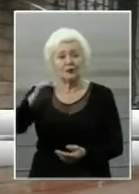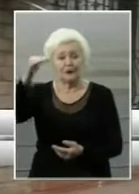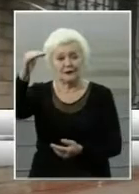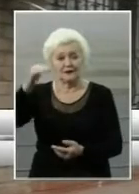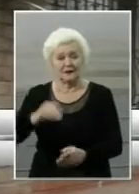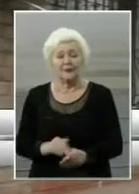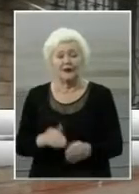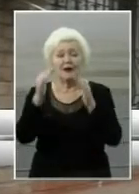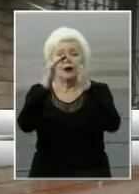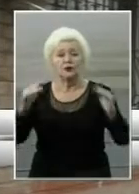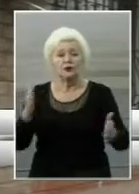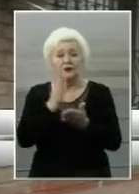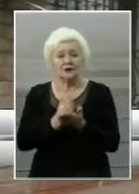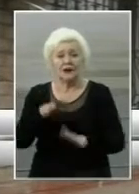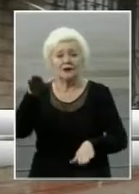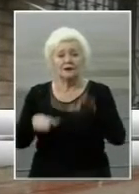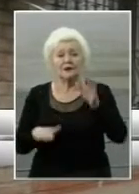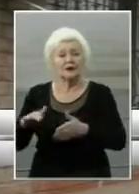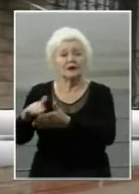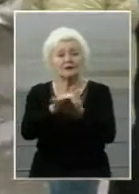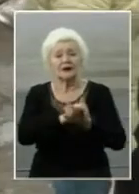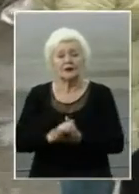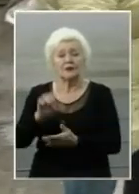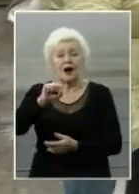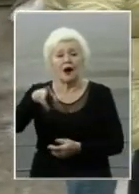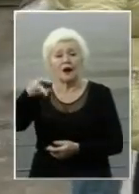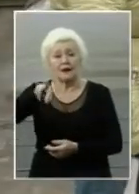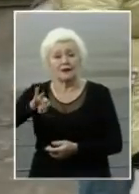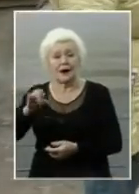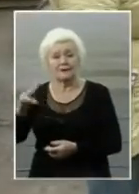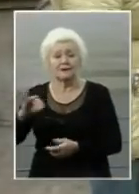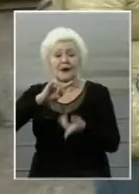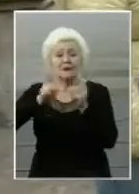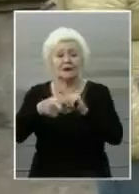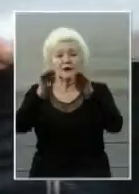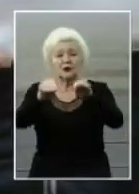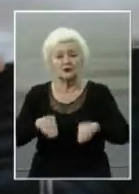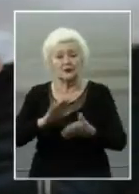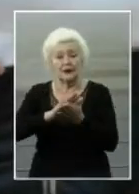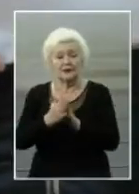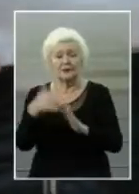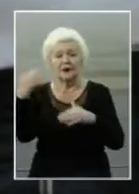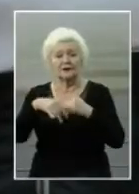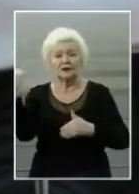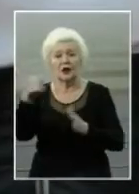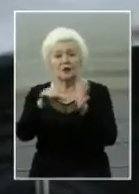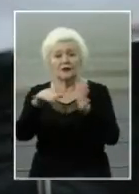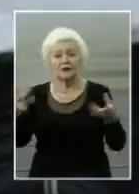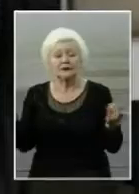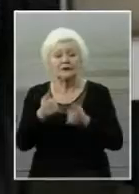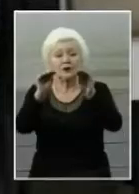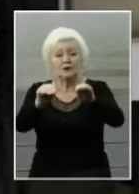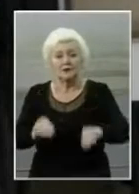Будинок знаходиться на балансі компанії «Альянс». Для переукладання договору з Херсонобленерго необхідно було